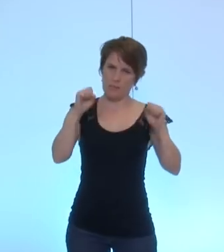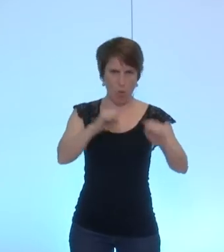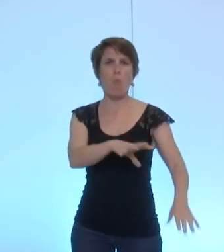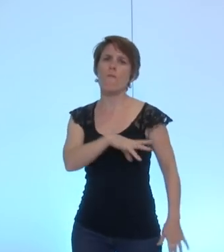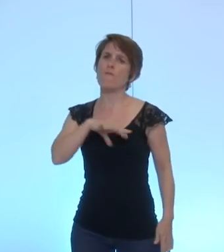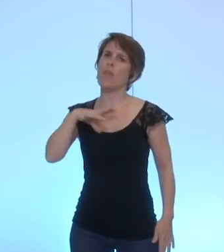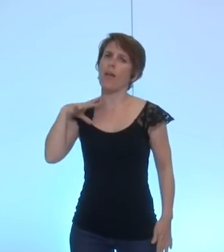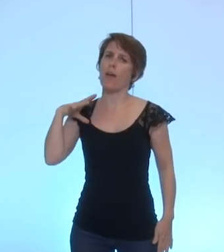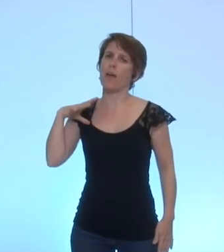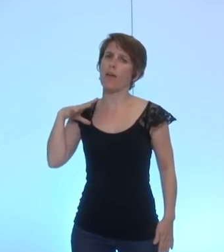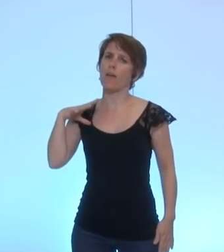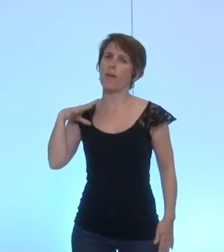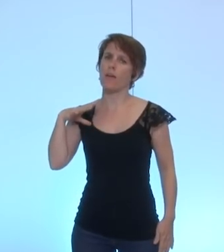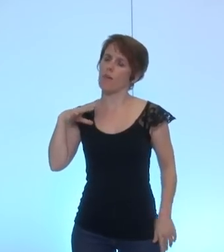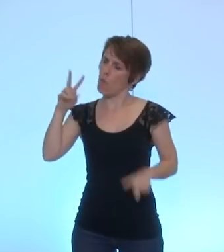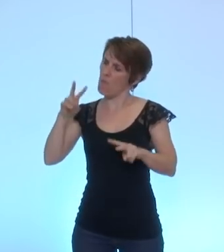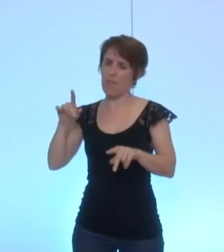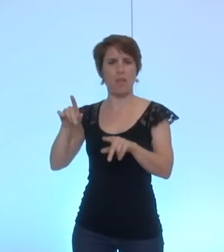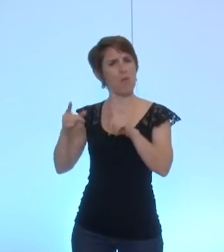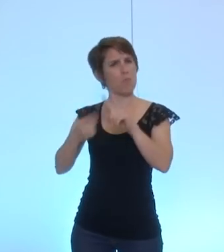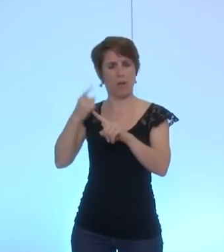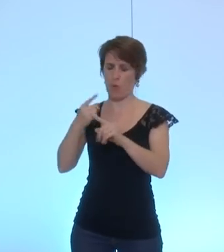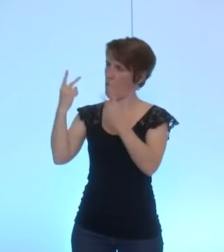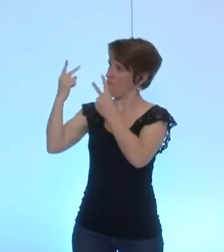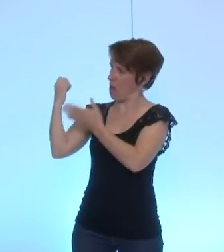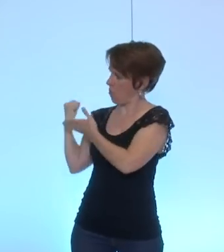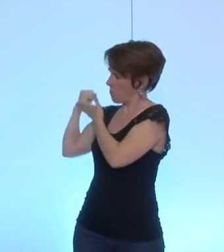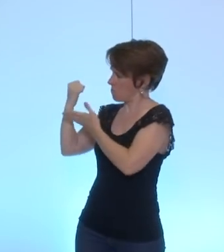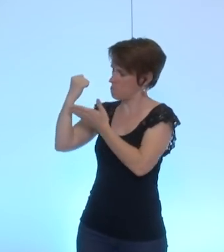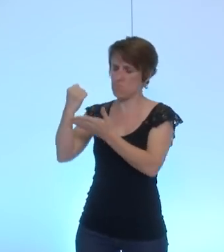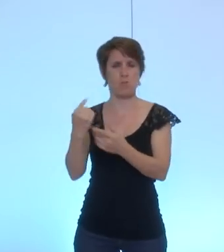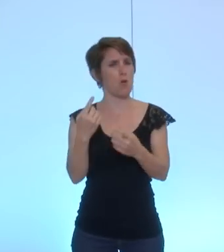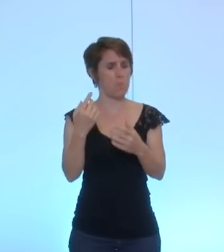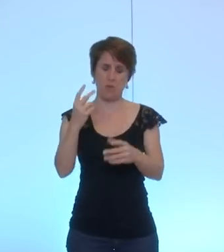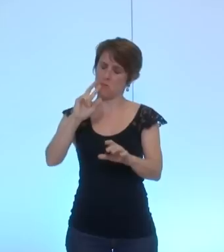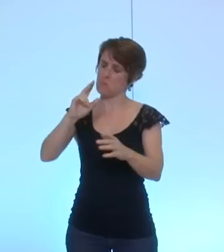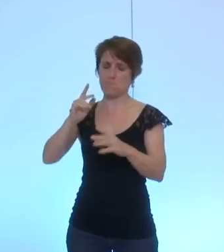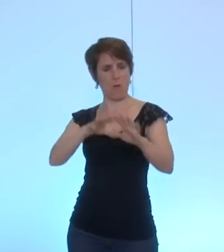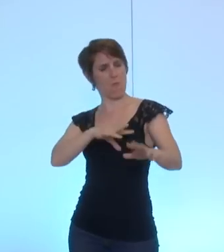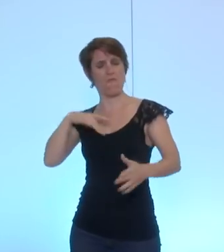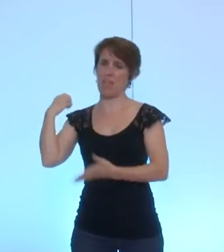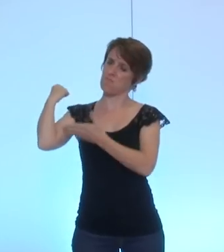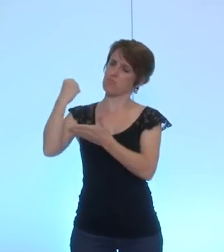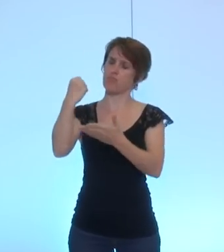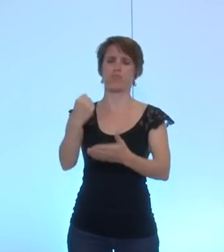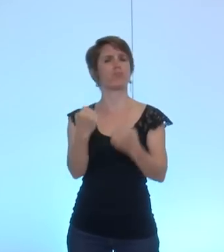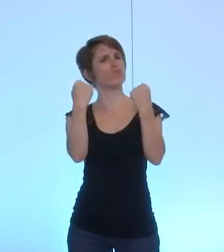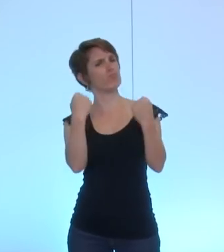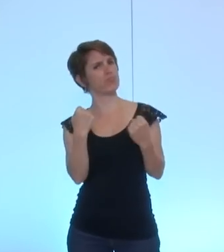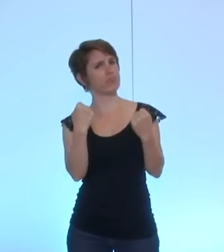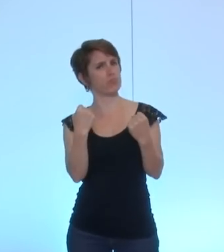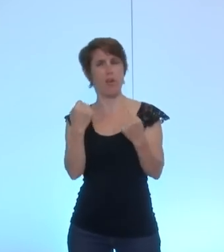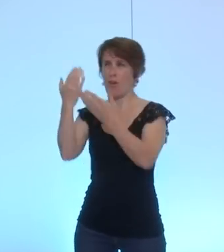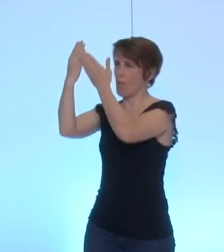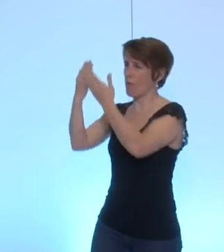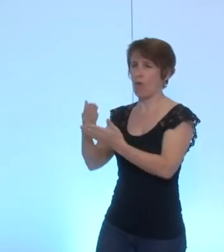dire inébranlables héritiers de cette façon d'agir celle du grand homme qui fut